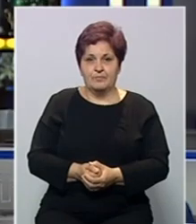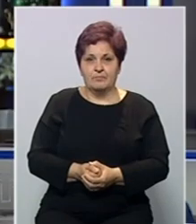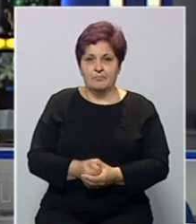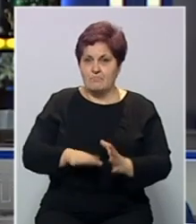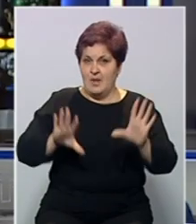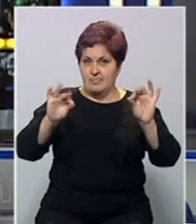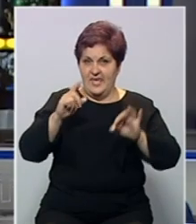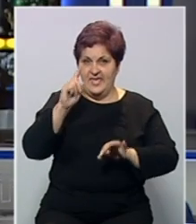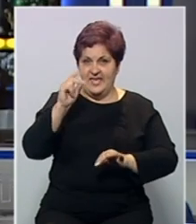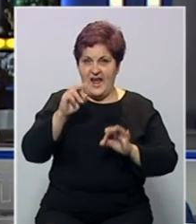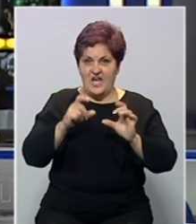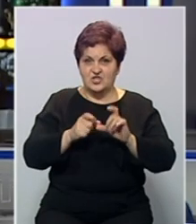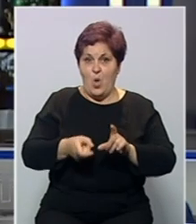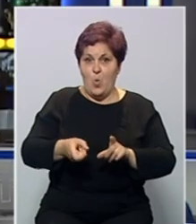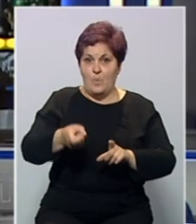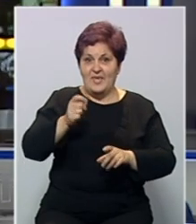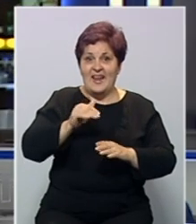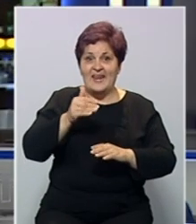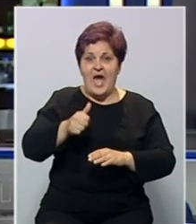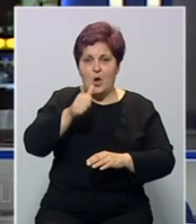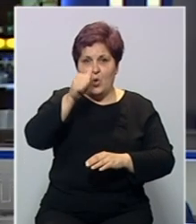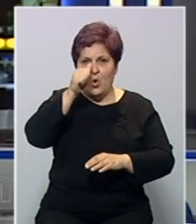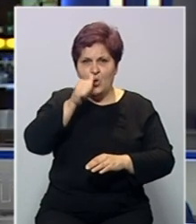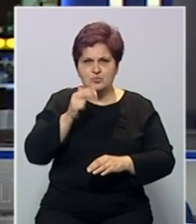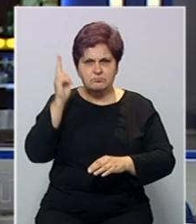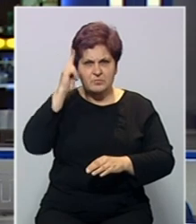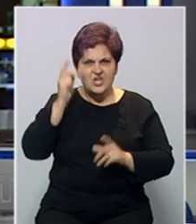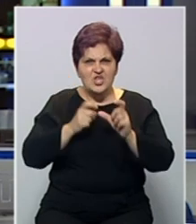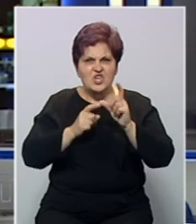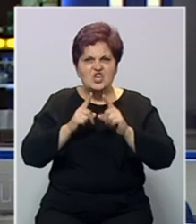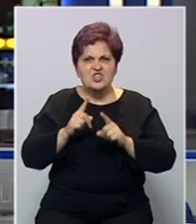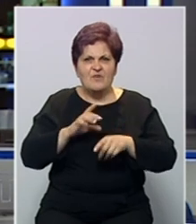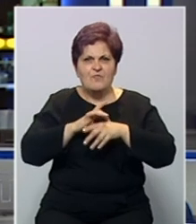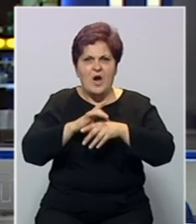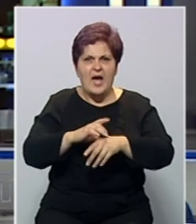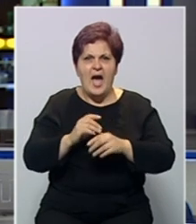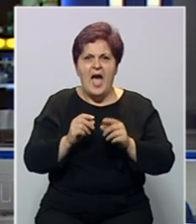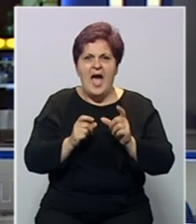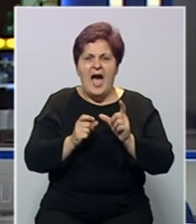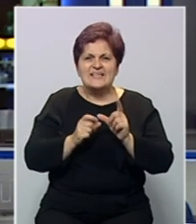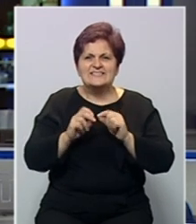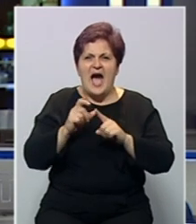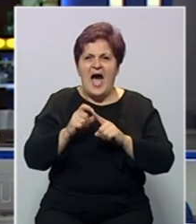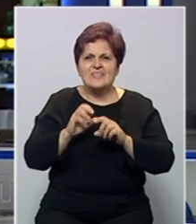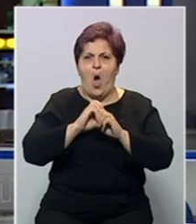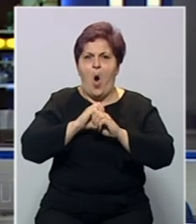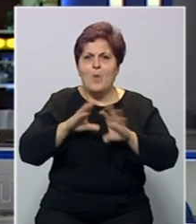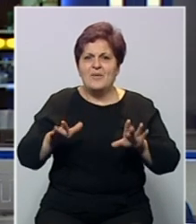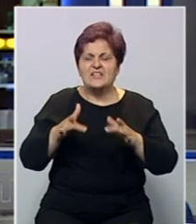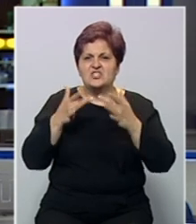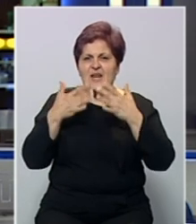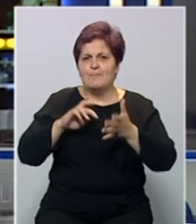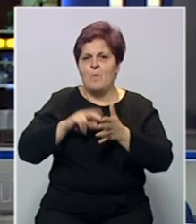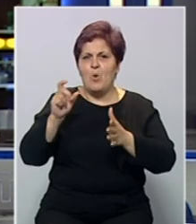Najmanje deseti račana ubijeno je nakon što je utjecajni šijetski lider Muqtada El Sadr objavio da će